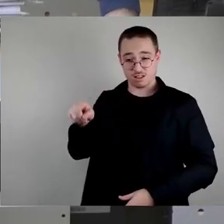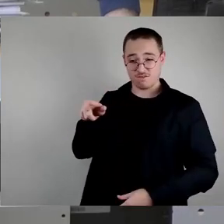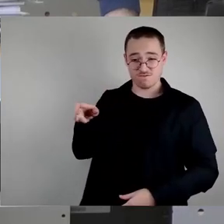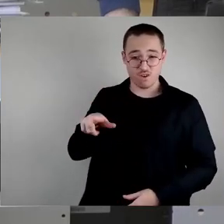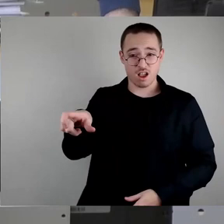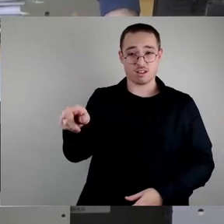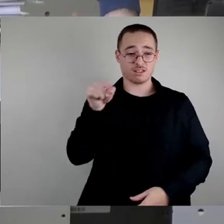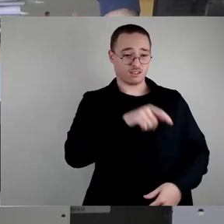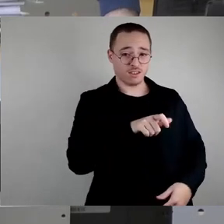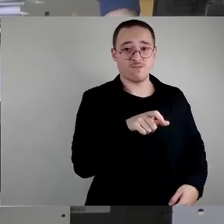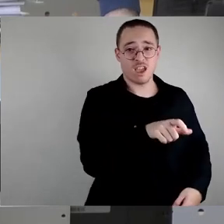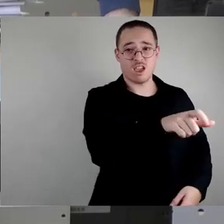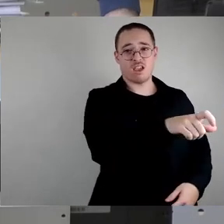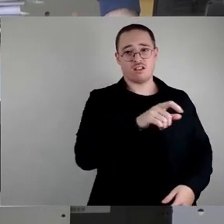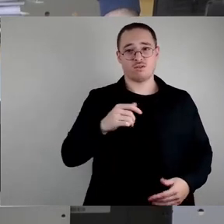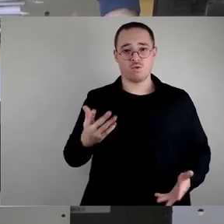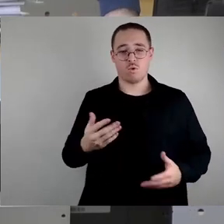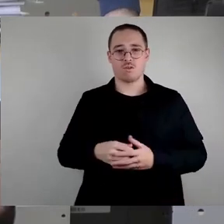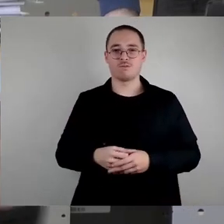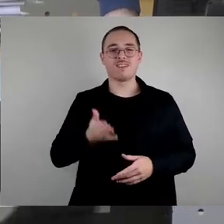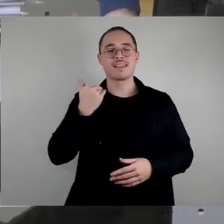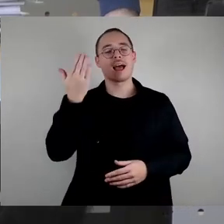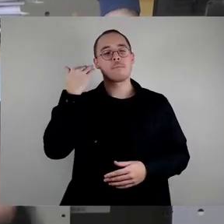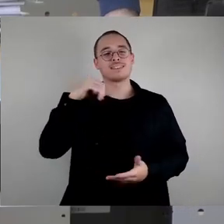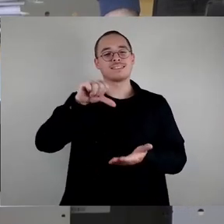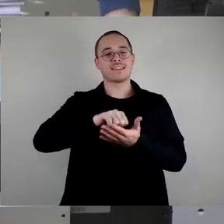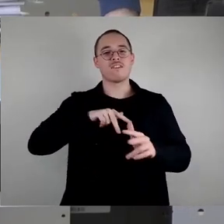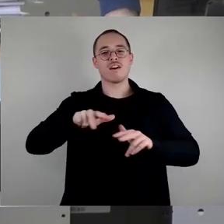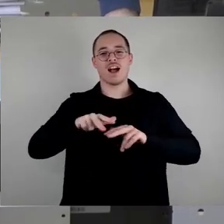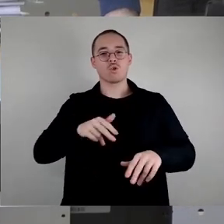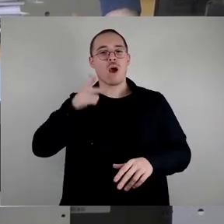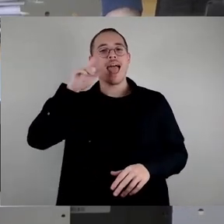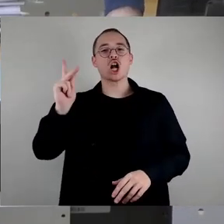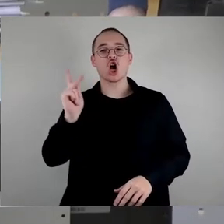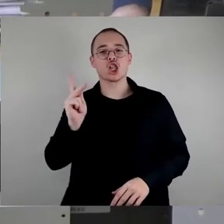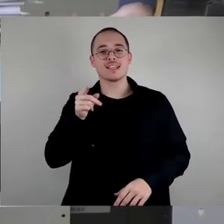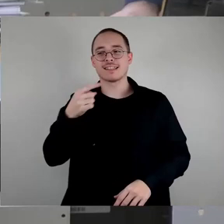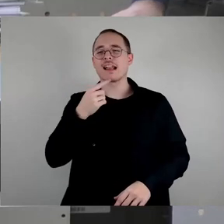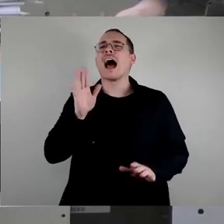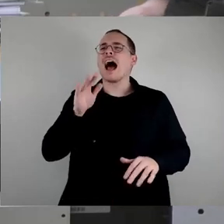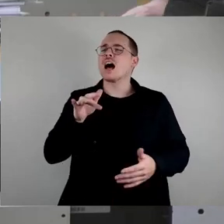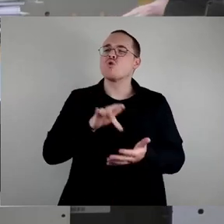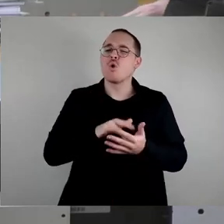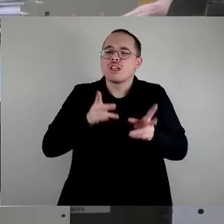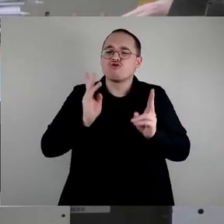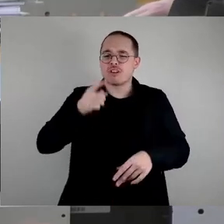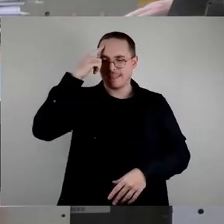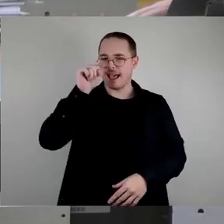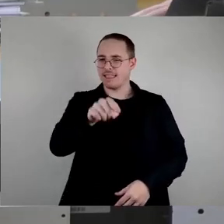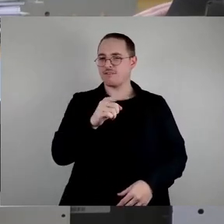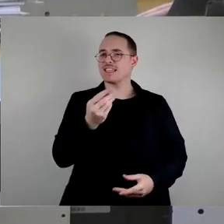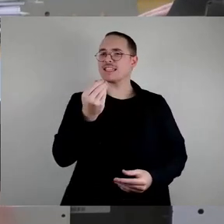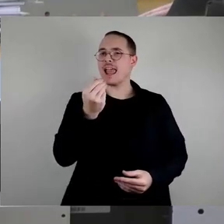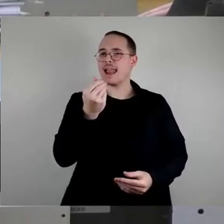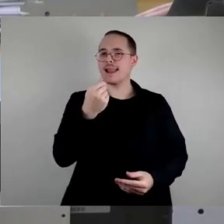Zentralverwaltung, Herr Köttnis, ich weiß es noch, ja, wir haben leider vom Stadtrat kein Geld bekommen. Für den Fußweg. Das war zwar immer falsch. Also